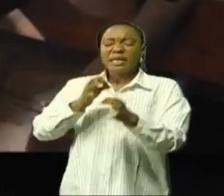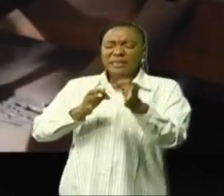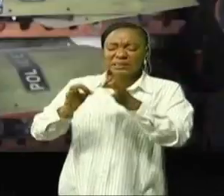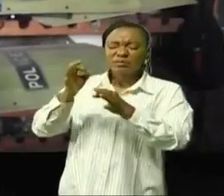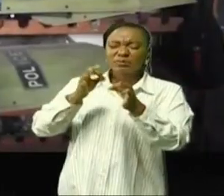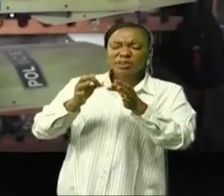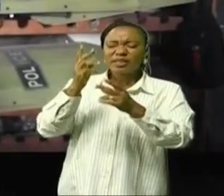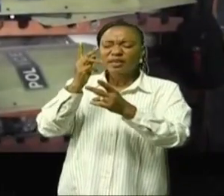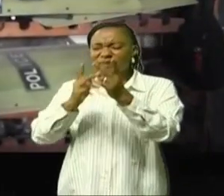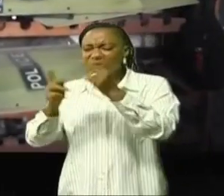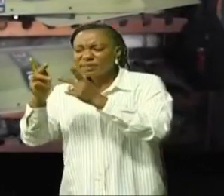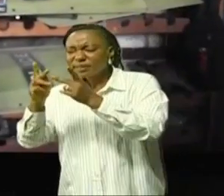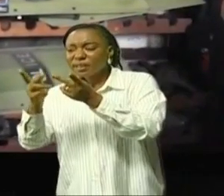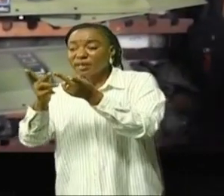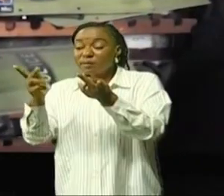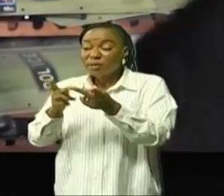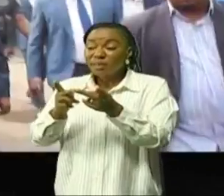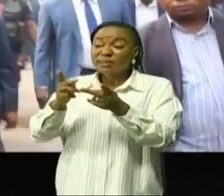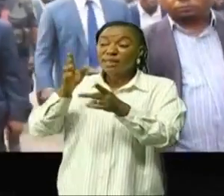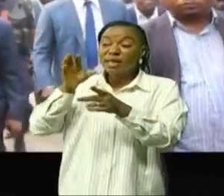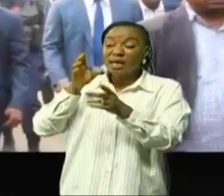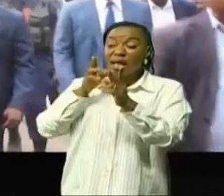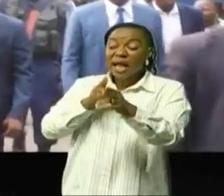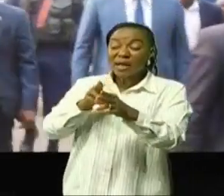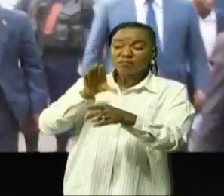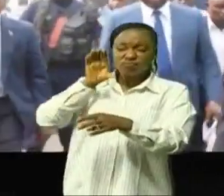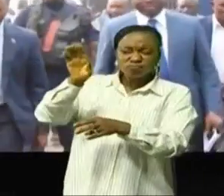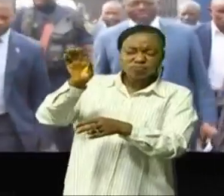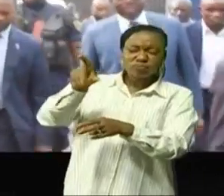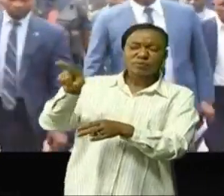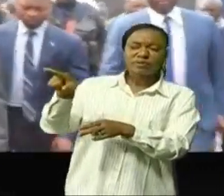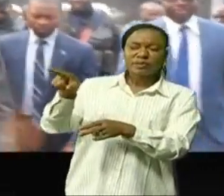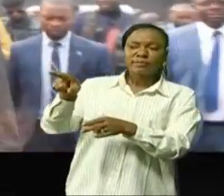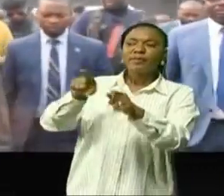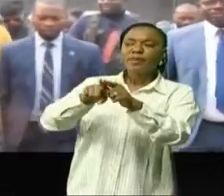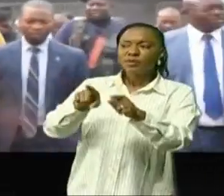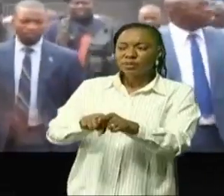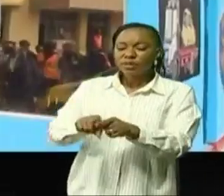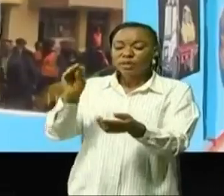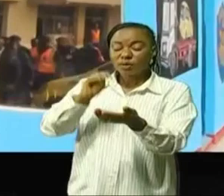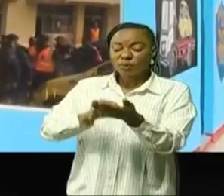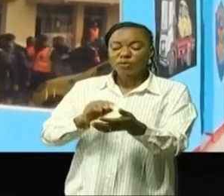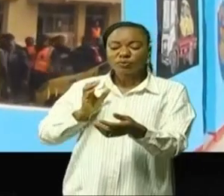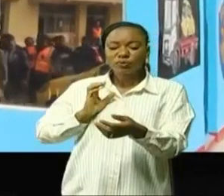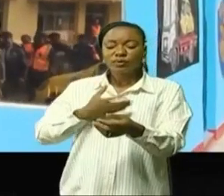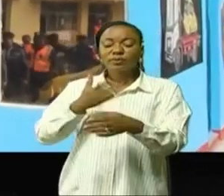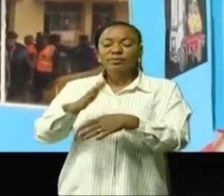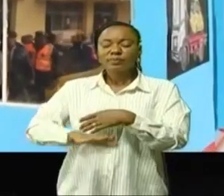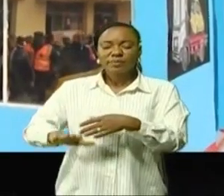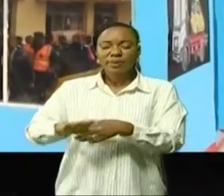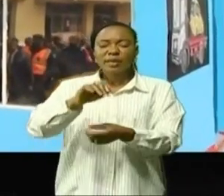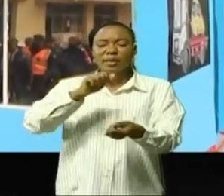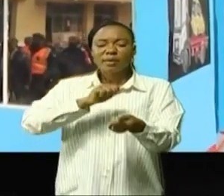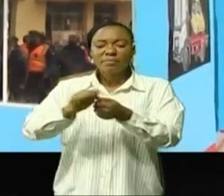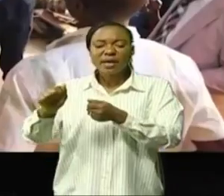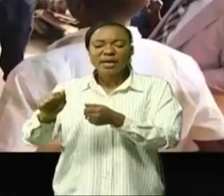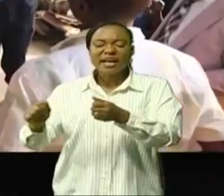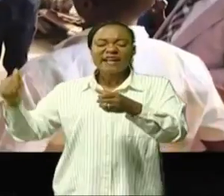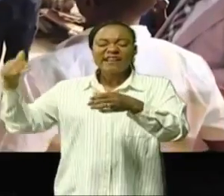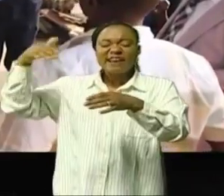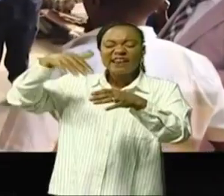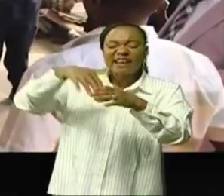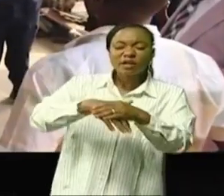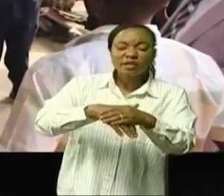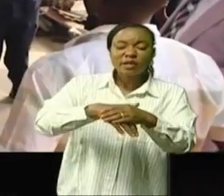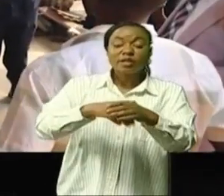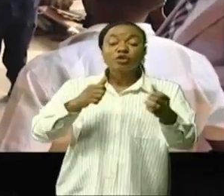visiter le magasin d'armement et autres. En cette période aussi critique et traverse notre pays marqué par l'agression du Rwanda à la